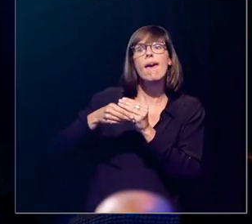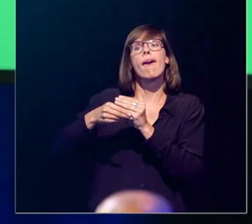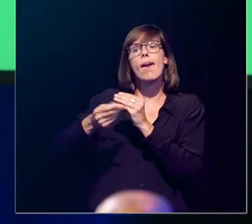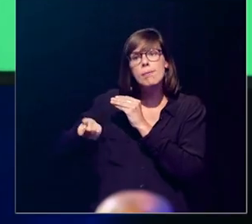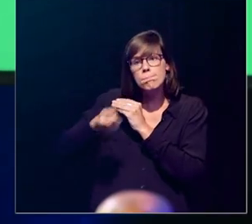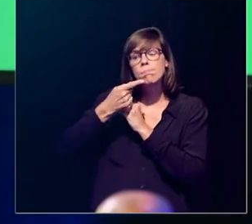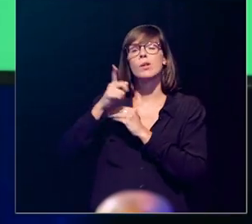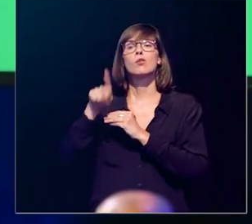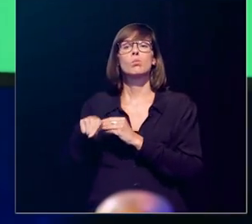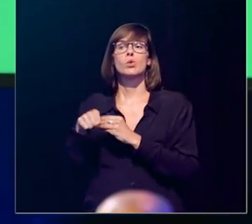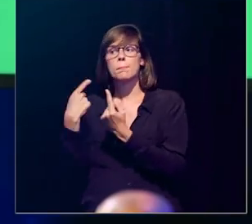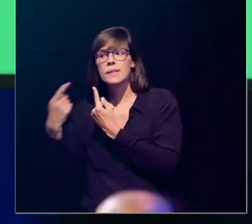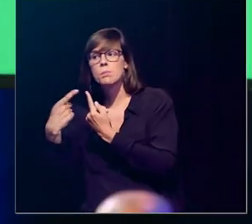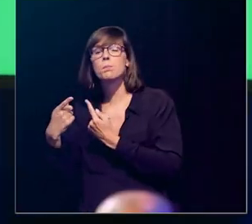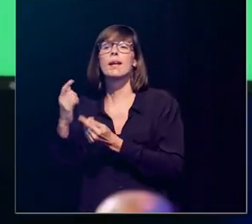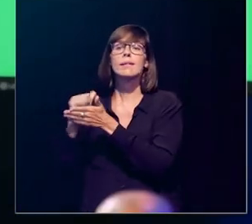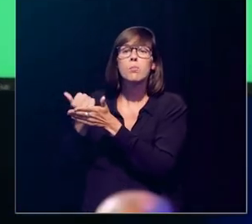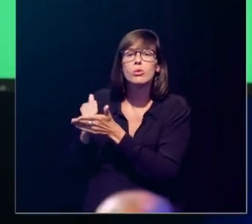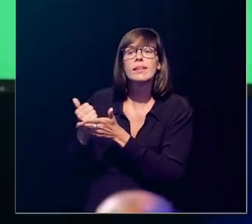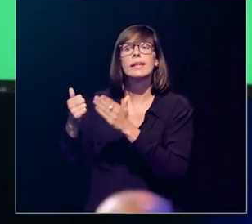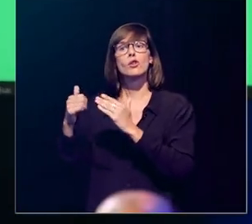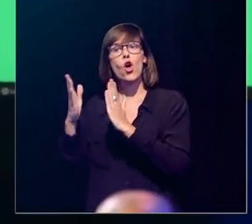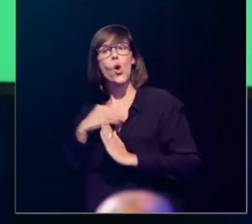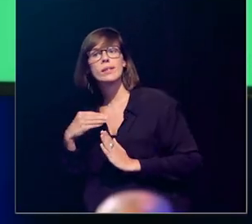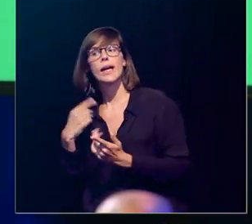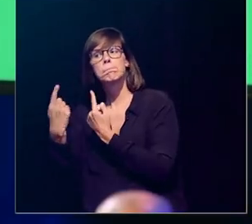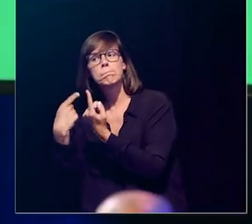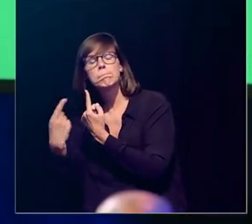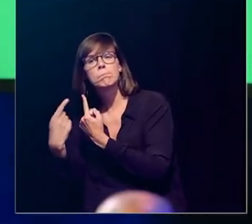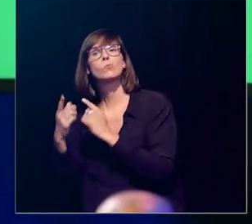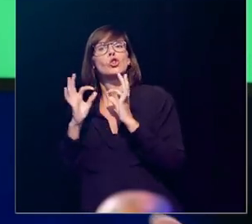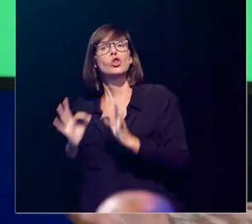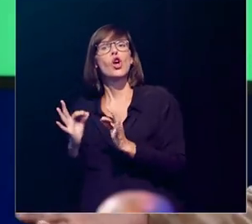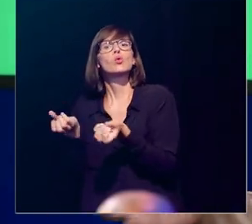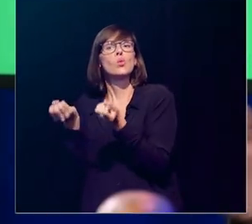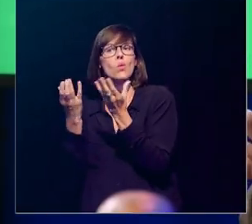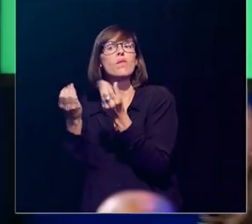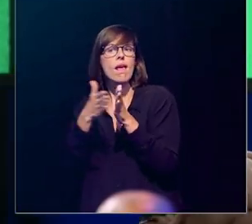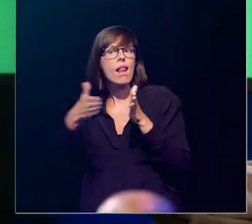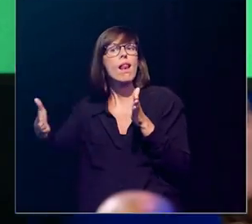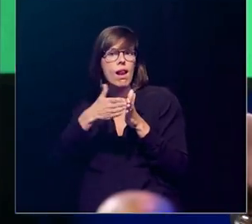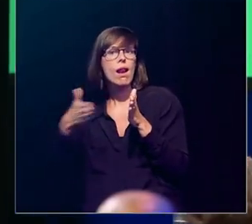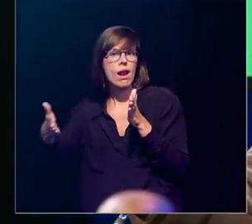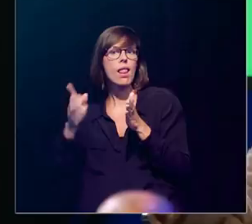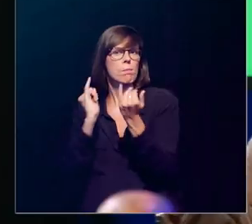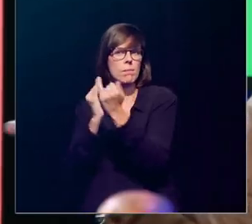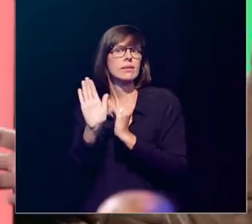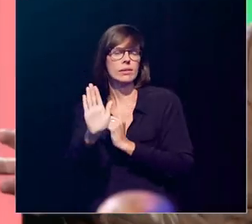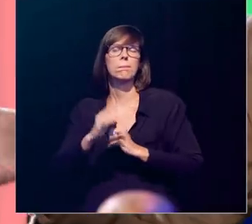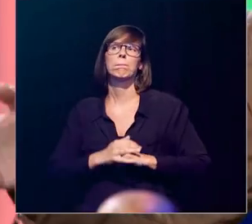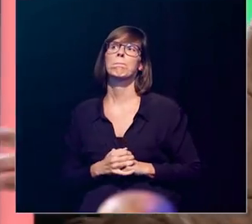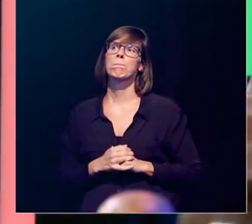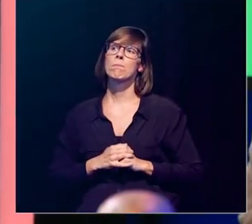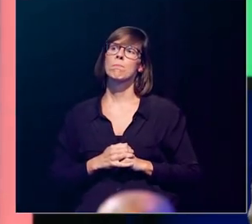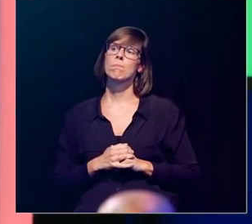neemt, wanneer je daar supplementen van neemt, dat is echt iets dat je moet bespreken met je apotheker of met je arts, dat je ergens in de juiste doos range